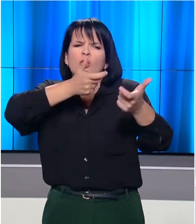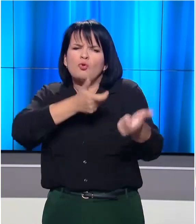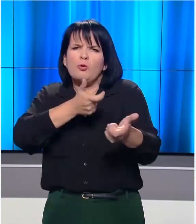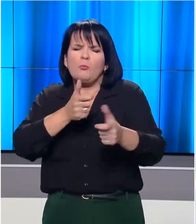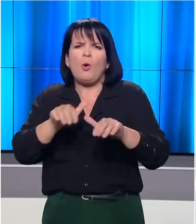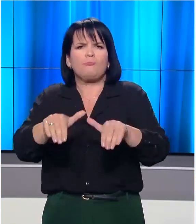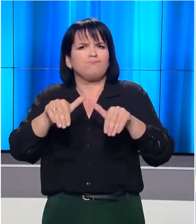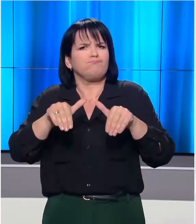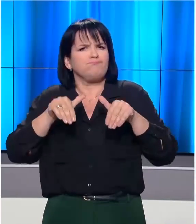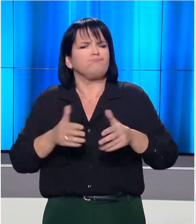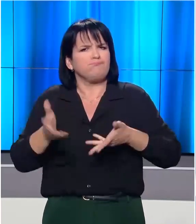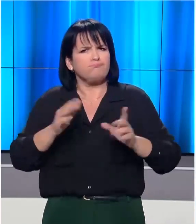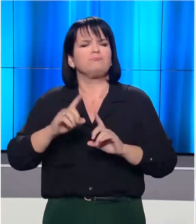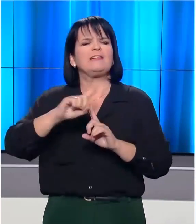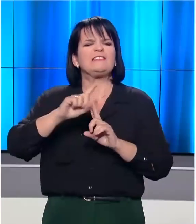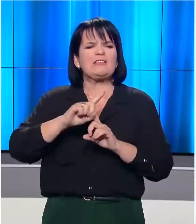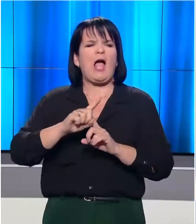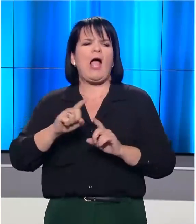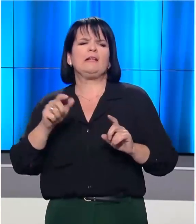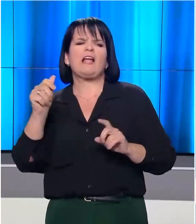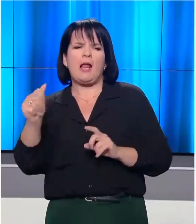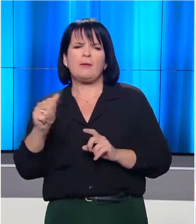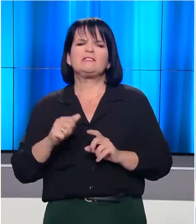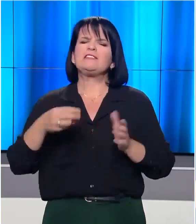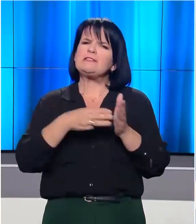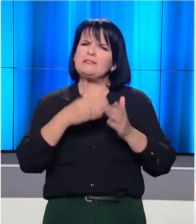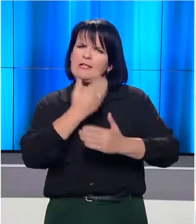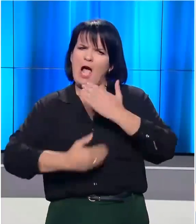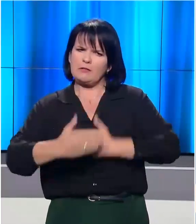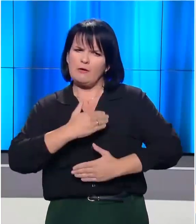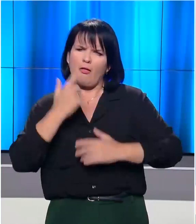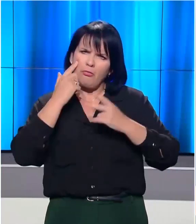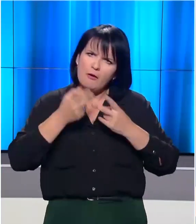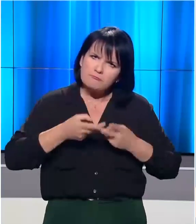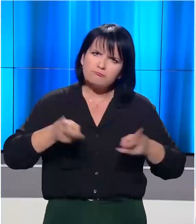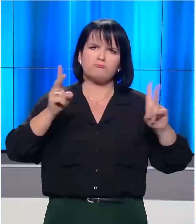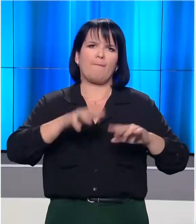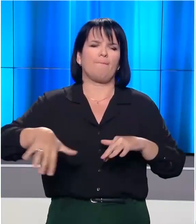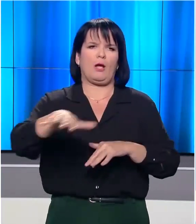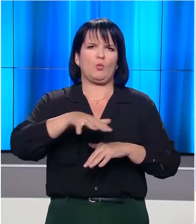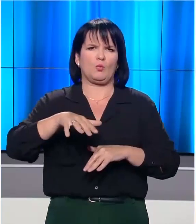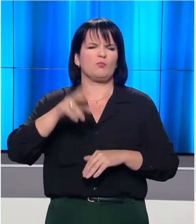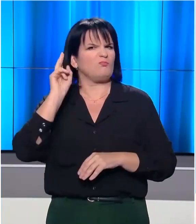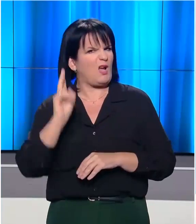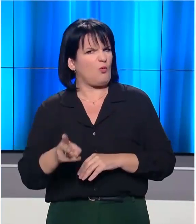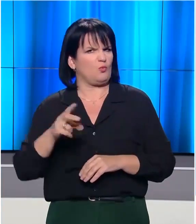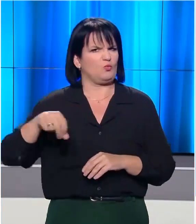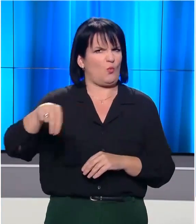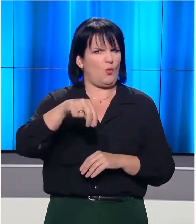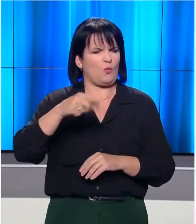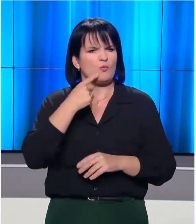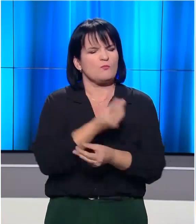Λίγο πιο πέρα στο Τάλαμπιάν, οι Σύριοι αντάρτες σαν να θέλουν να δείξουν απελευθερωτές της περιοχής. Από τους κακούς Κούρδους